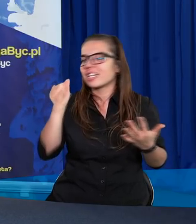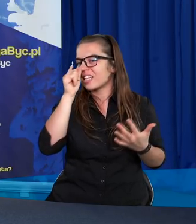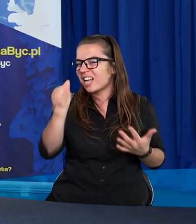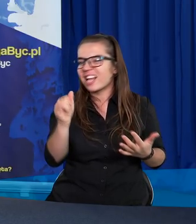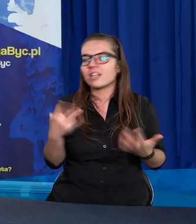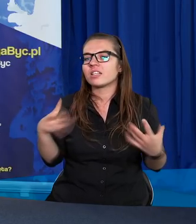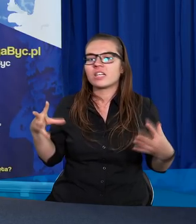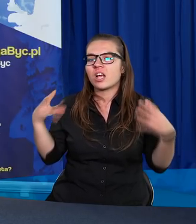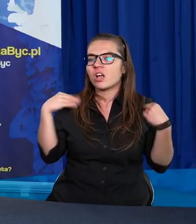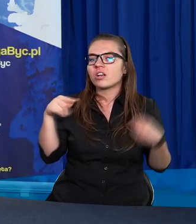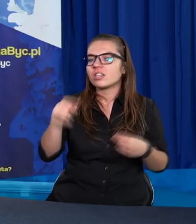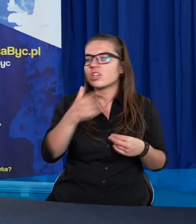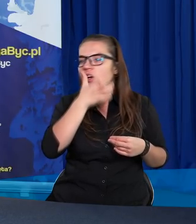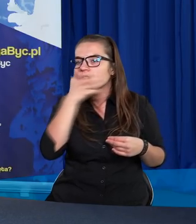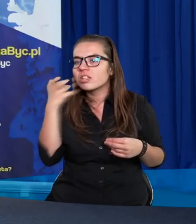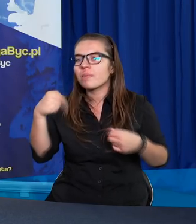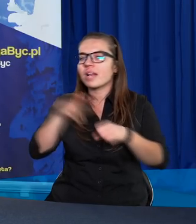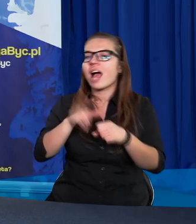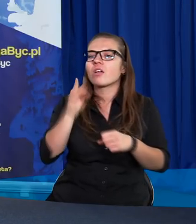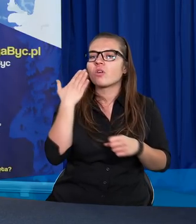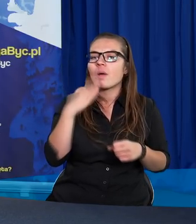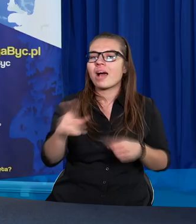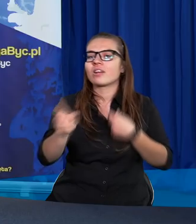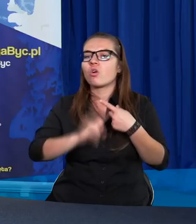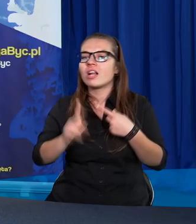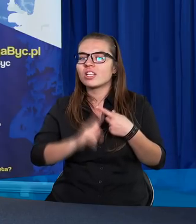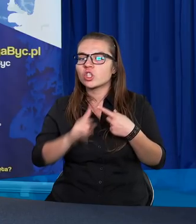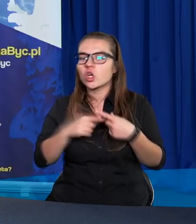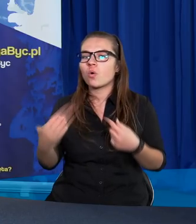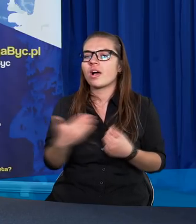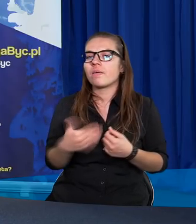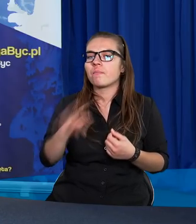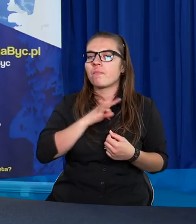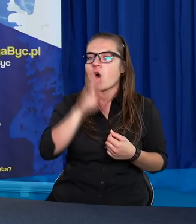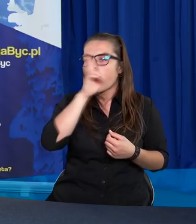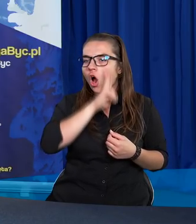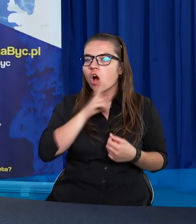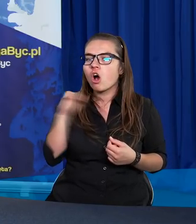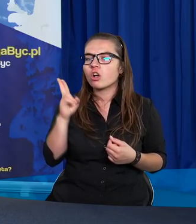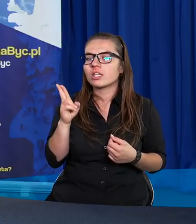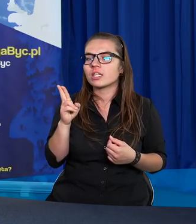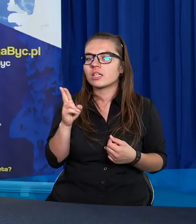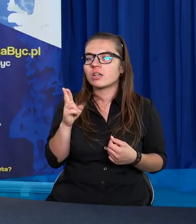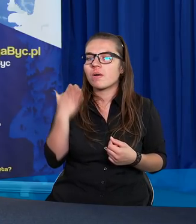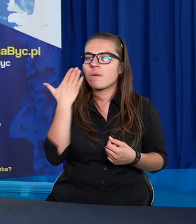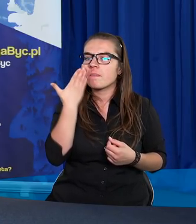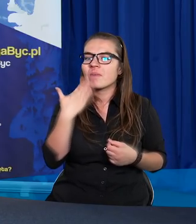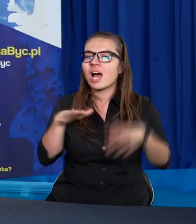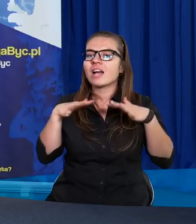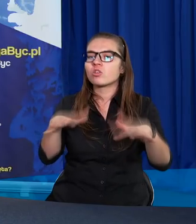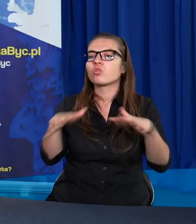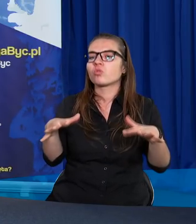nie otrzymałem tego ciepła, na które tak bardzo liczyłem. Moi rodzice bardzo dużo